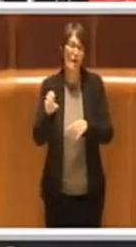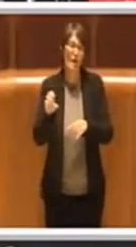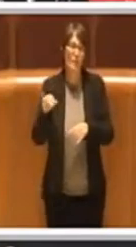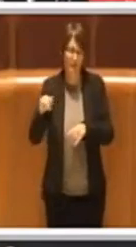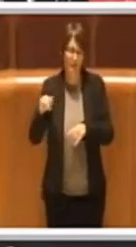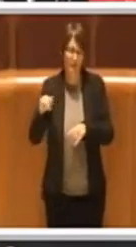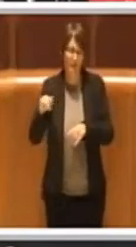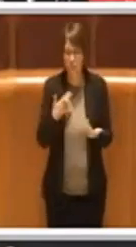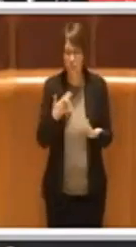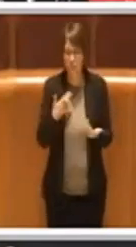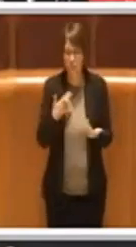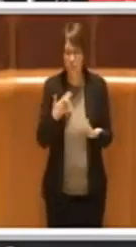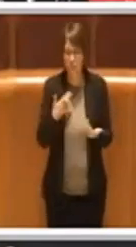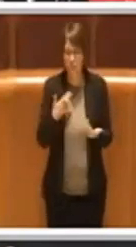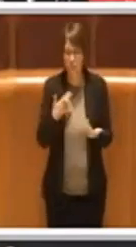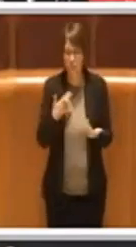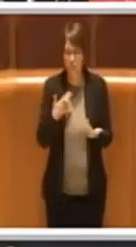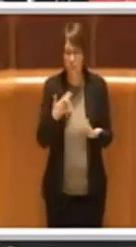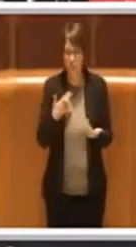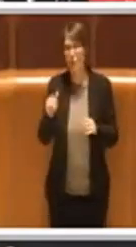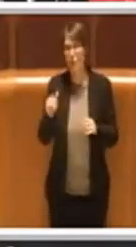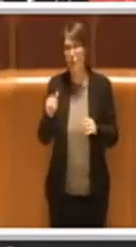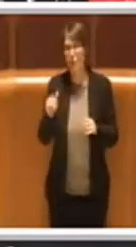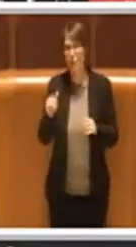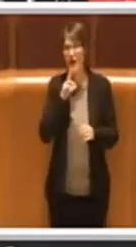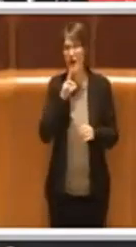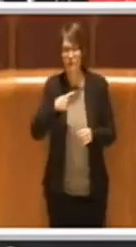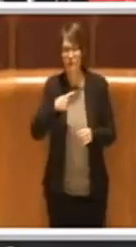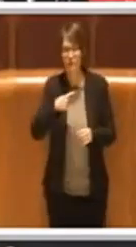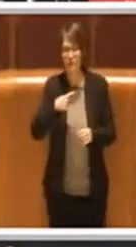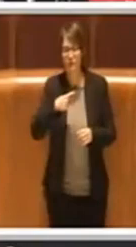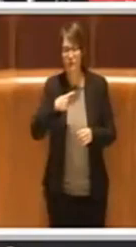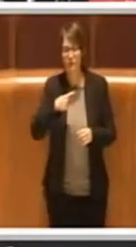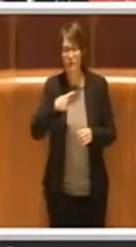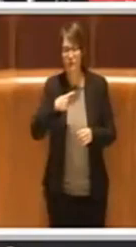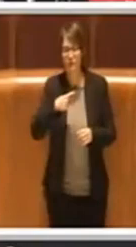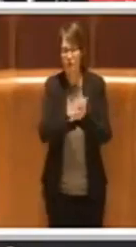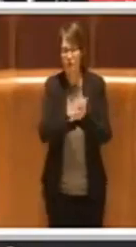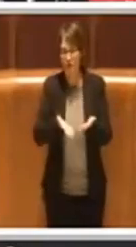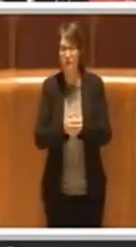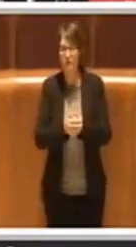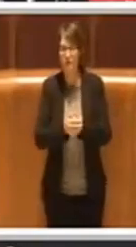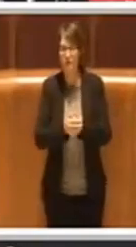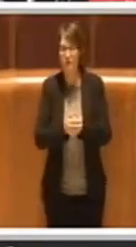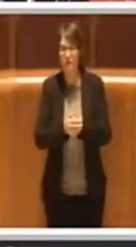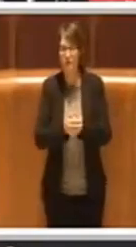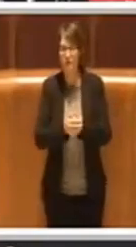vuole l'eventuale, il nostro eventuale atto, quindi consegniamo il voto favorevole a questa iniziativa. Grazie.